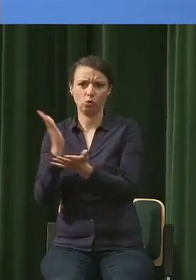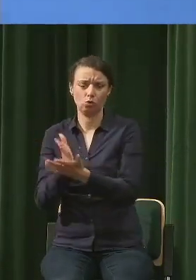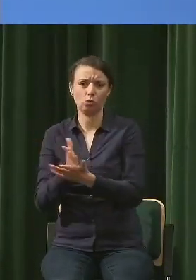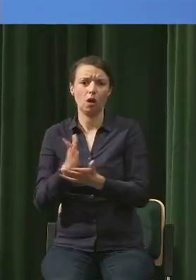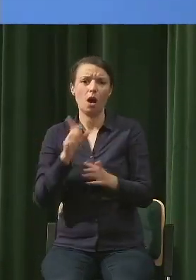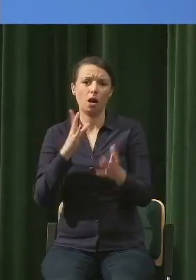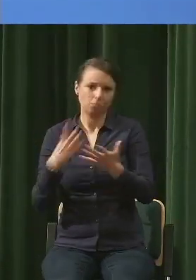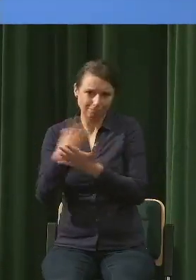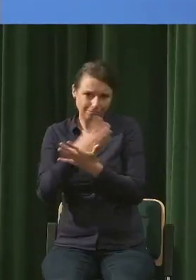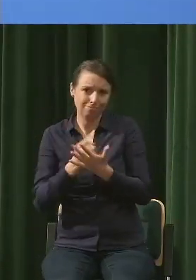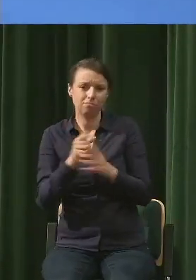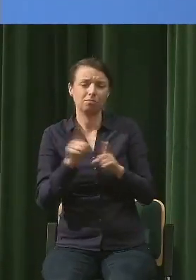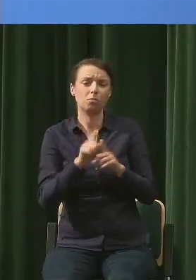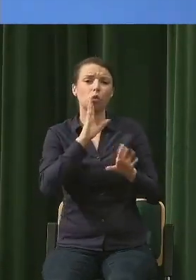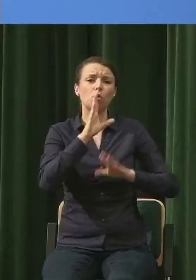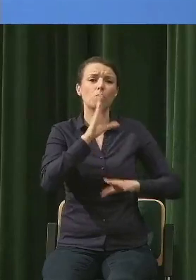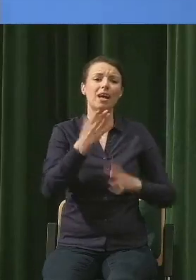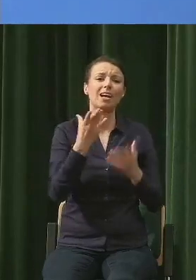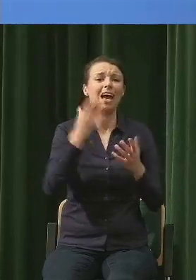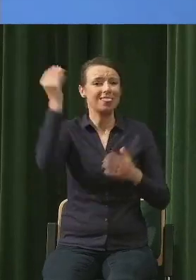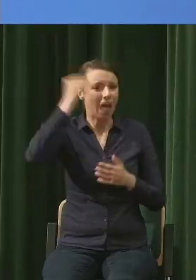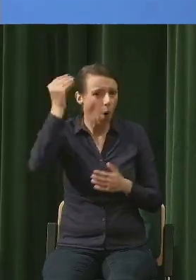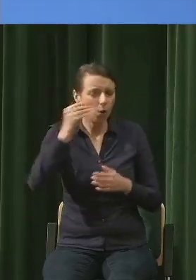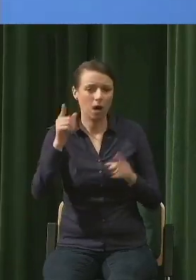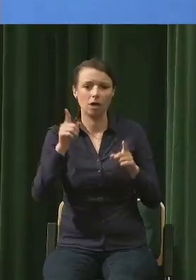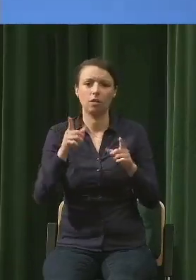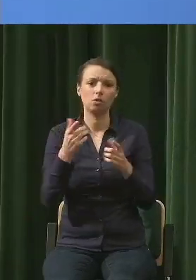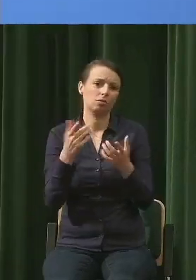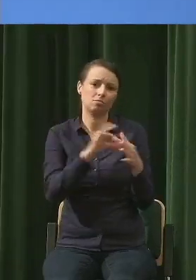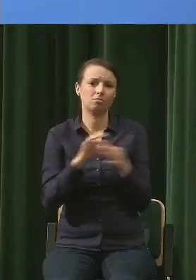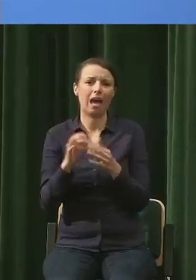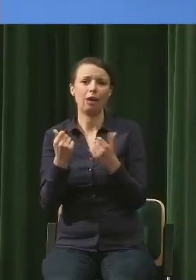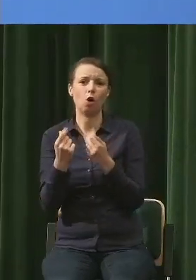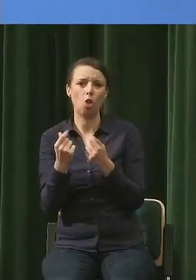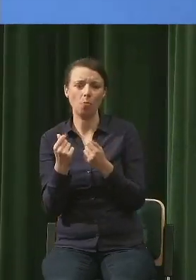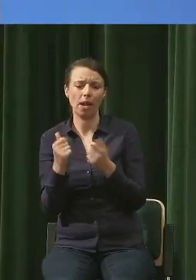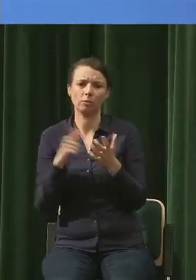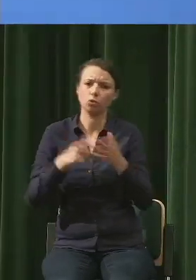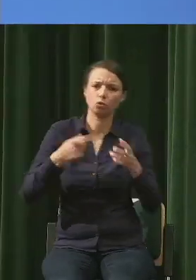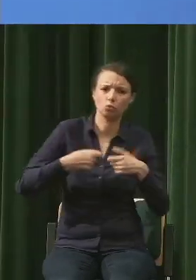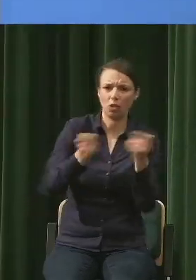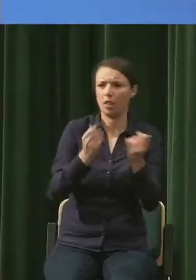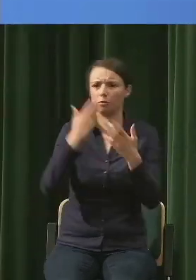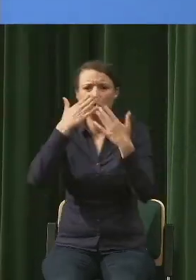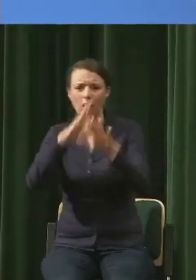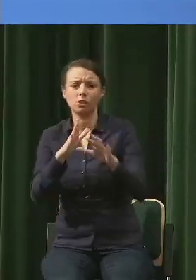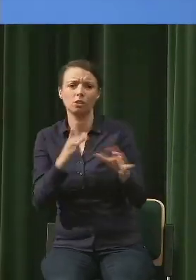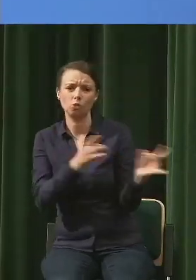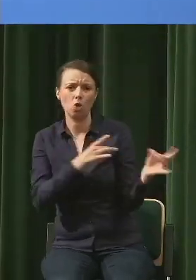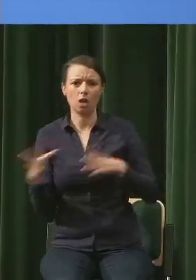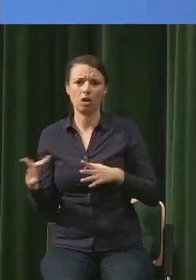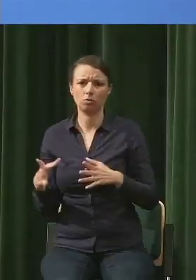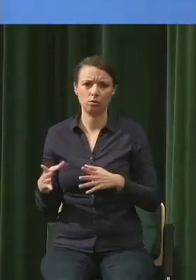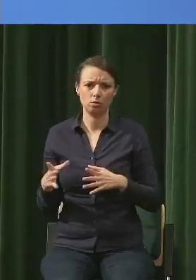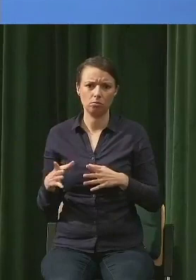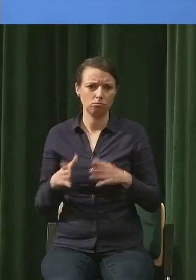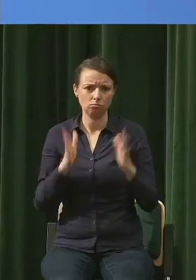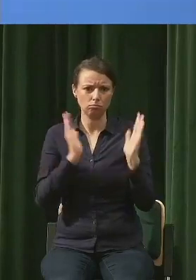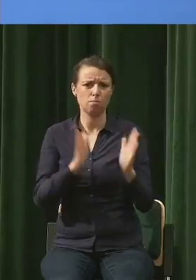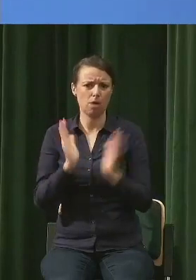wyraźnych. I to po prostu z rytmem zegara. Mimo, że my przecież dotykamy żywych.